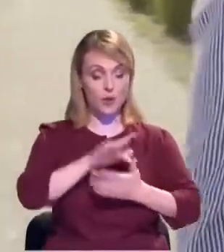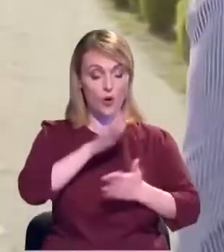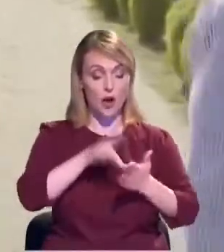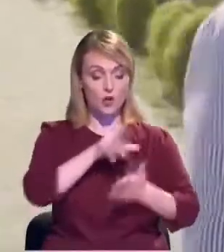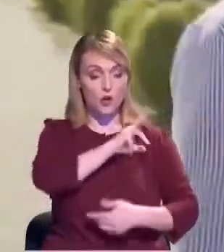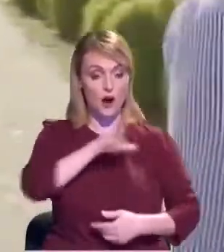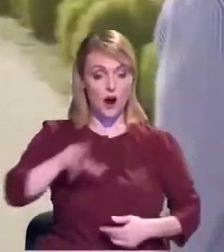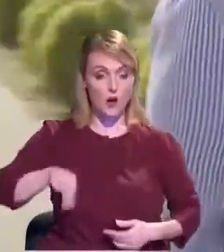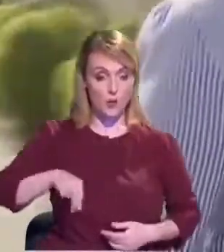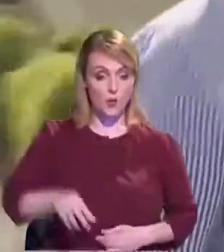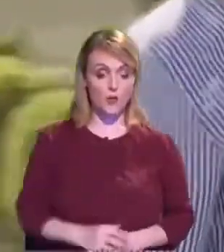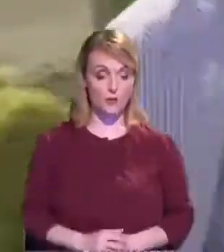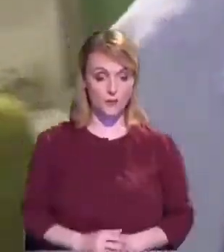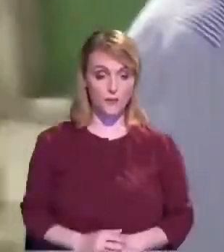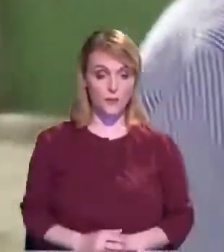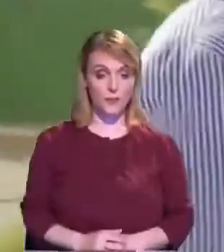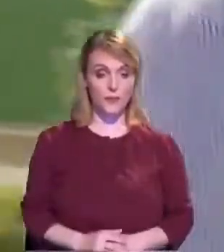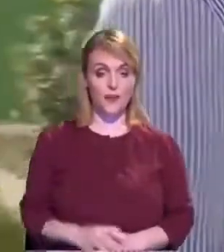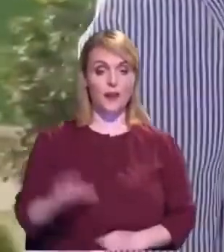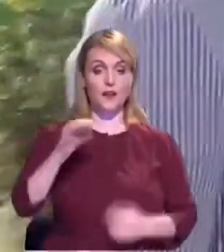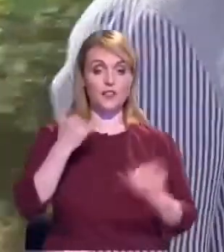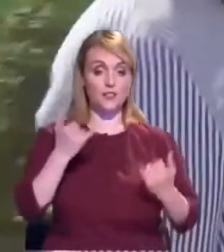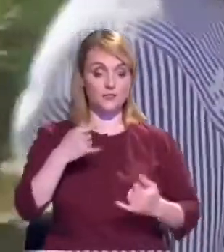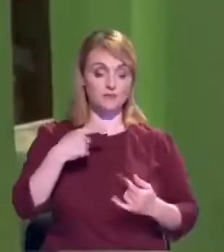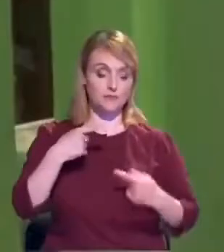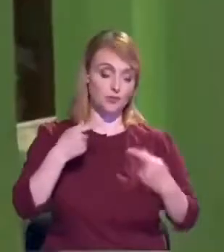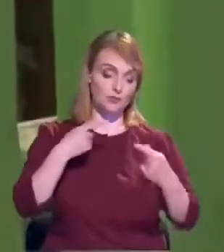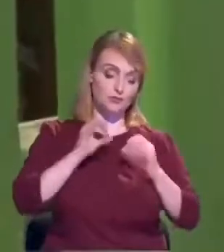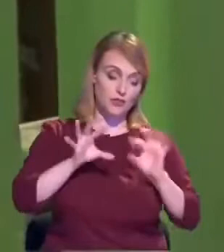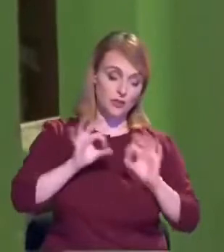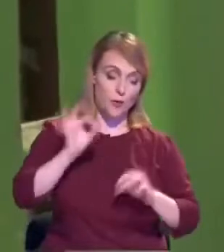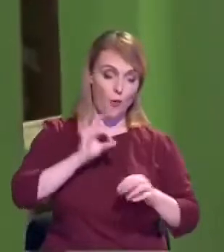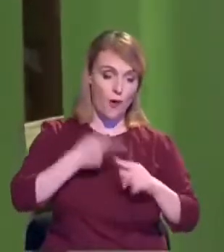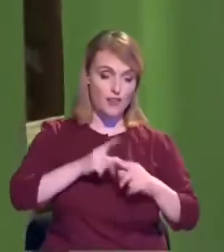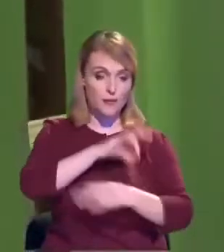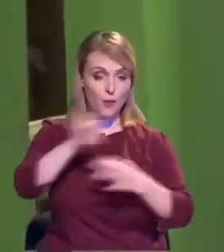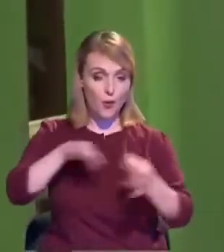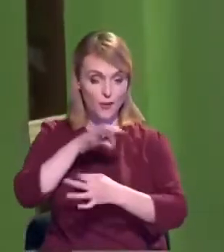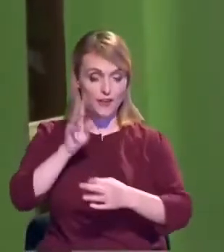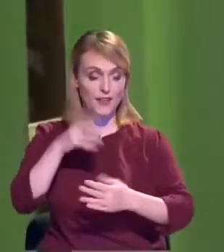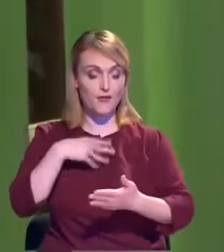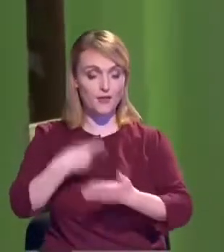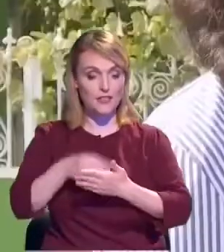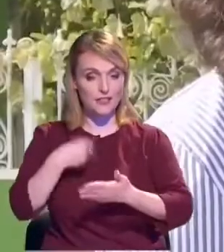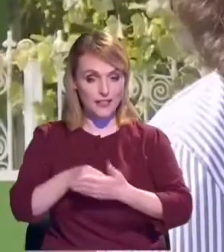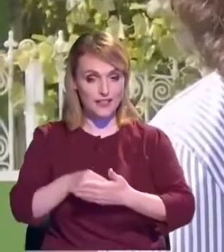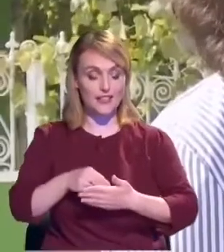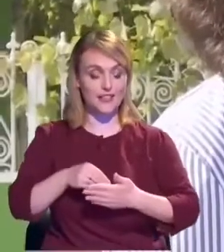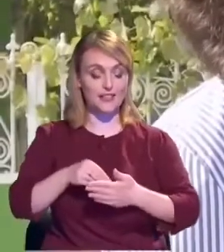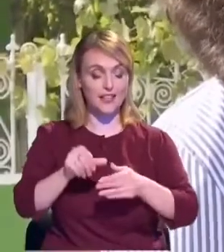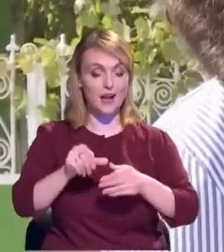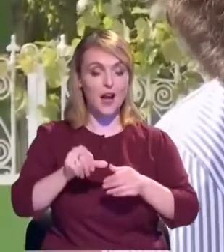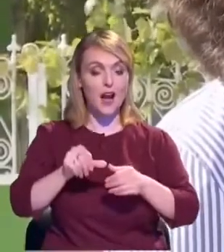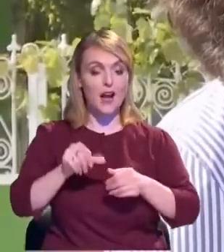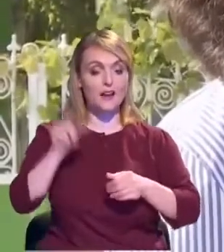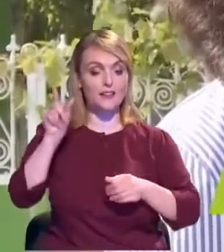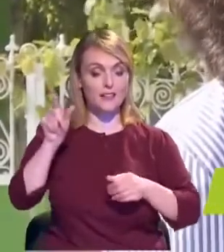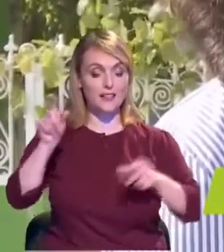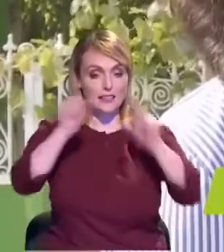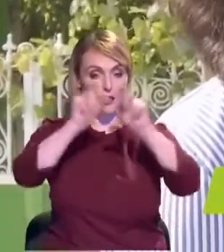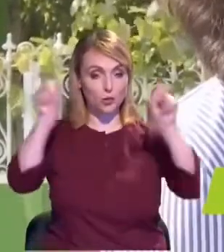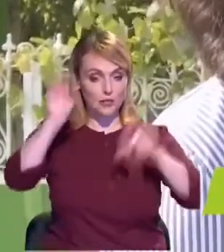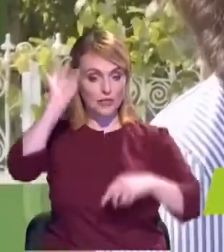Comunității Informate și Sensibilizate privind conectarea la canalizare. Este un proiect finanțat de Uniunea Europeană și GIS. În cazul proiectului vom